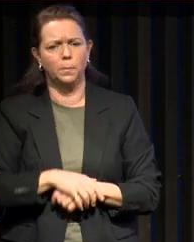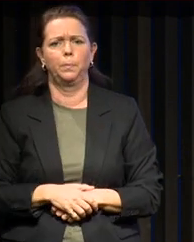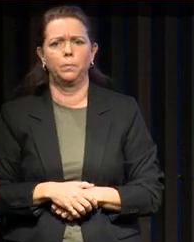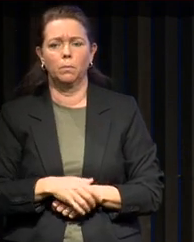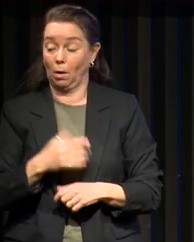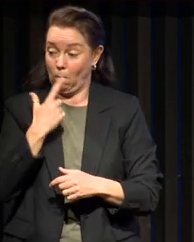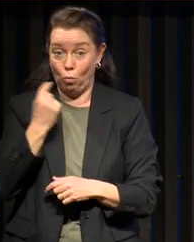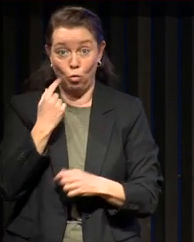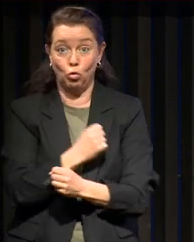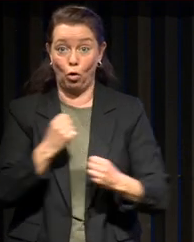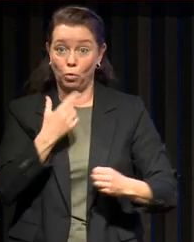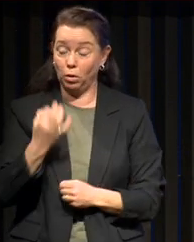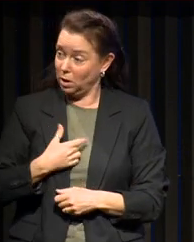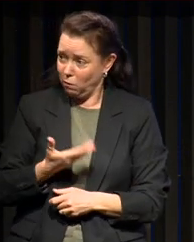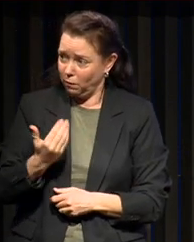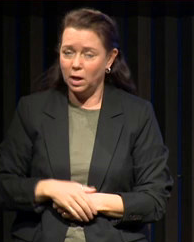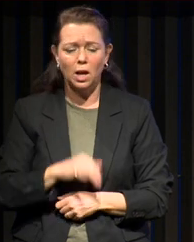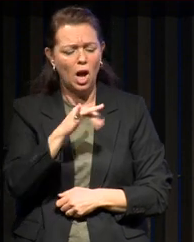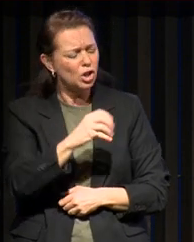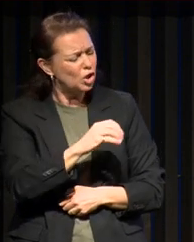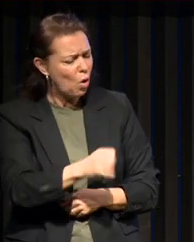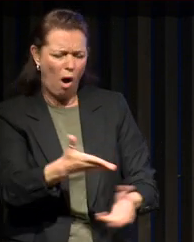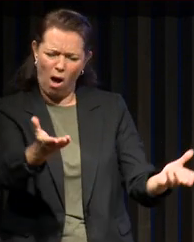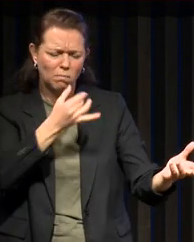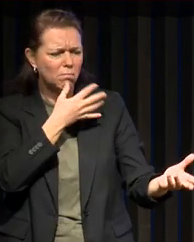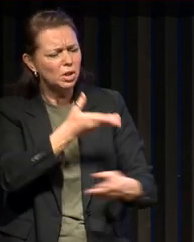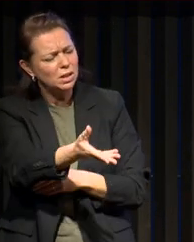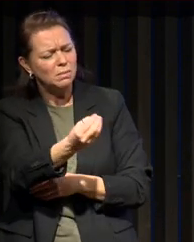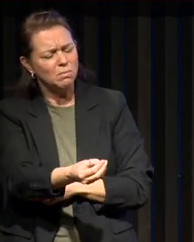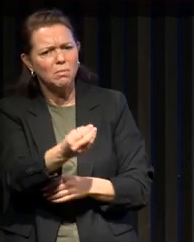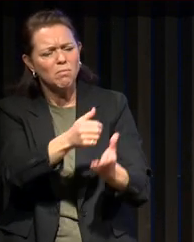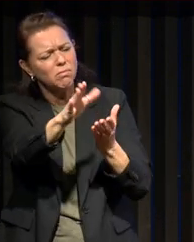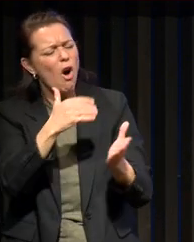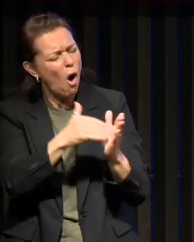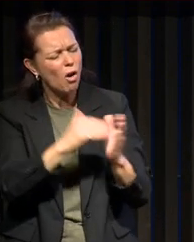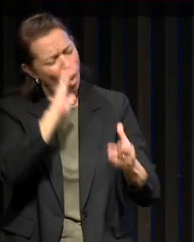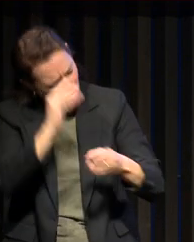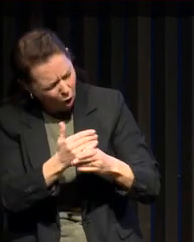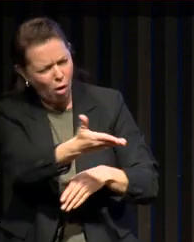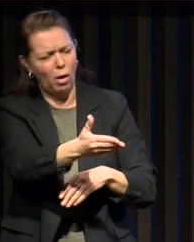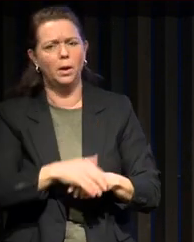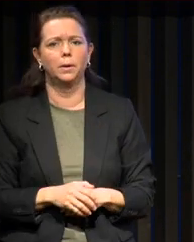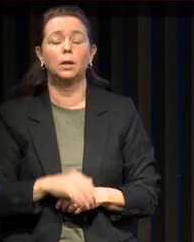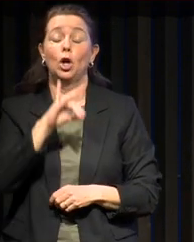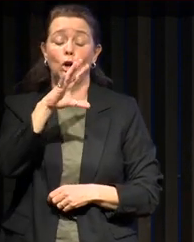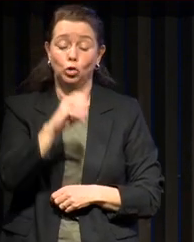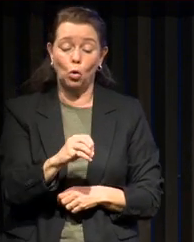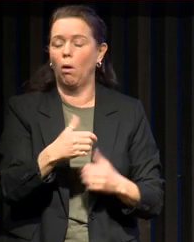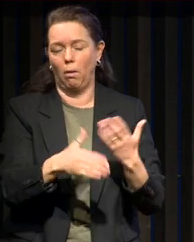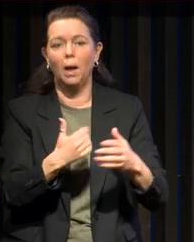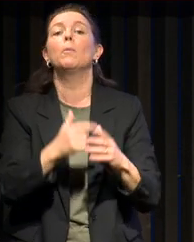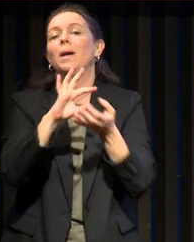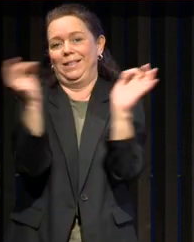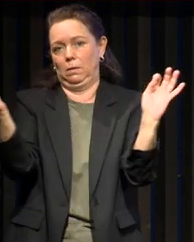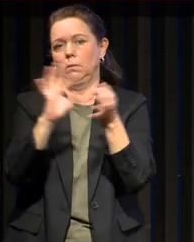corpulant. » Joe, le diable, emporte ce gamin. Voilà qu'il s'est encore endormi. Joe baisse le marche-pied et l'histoire